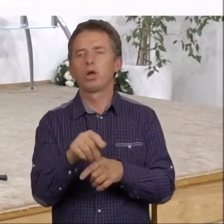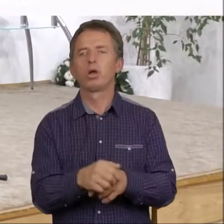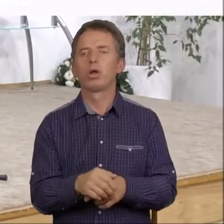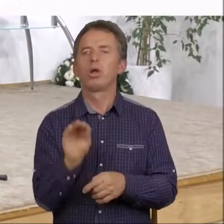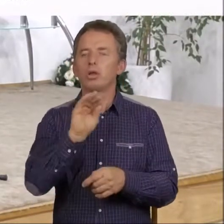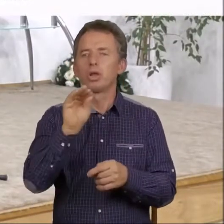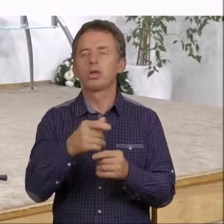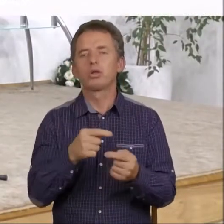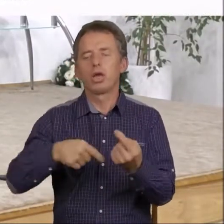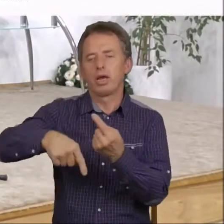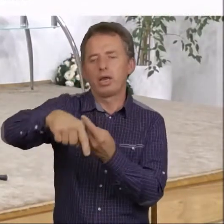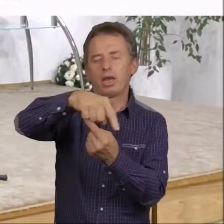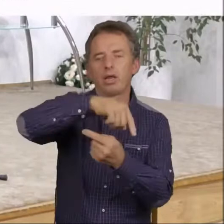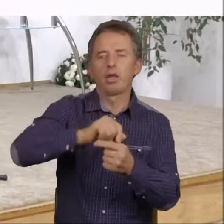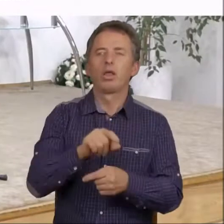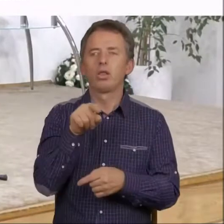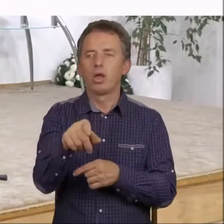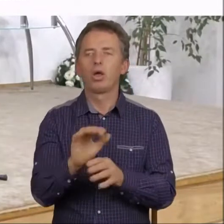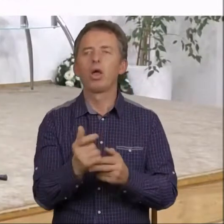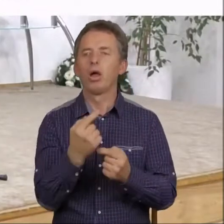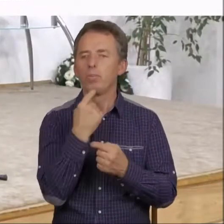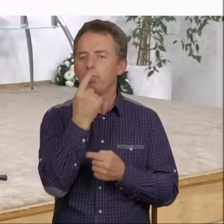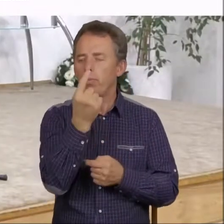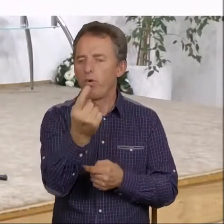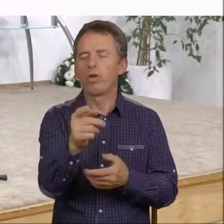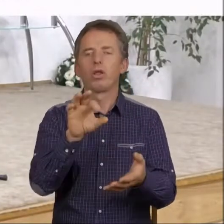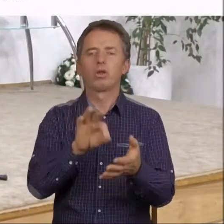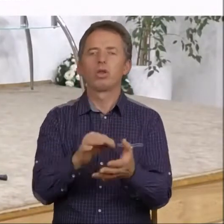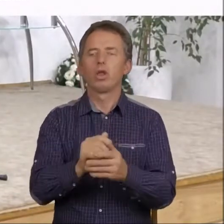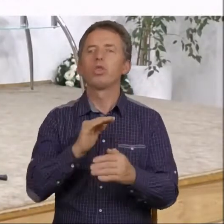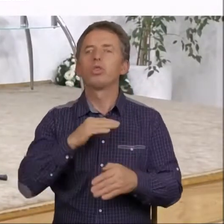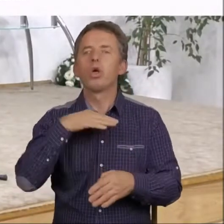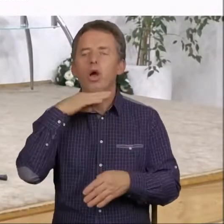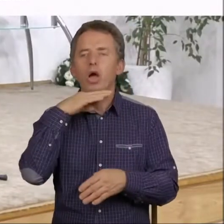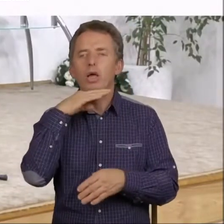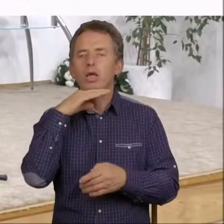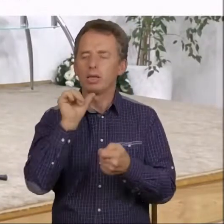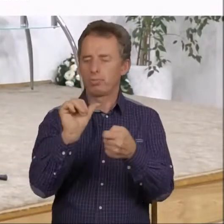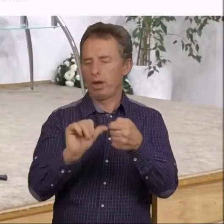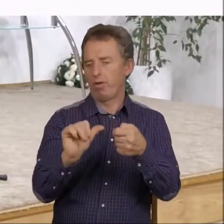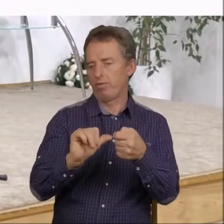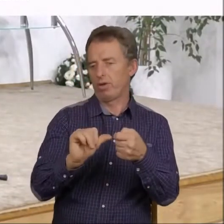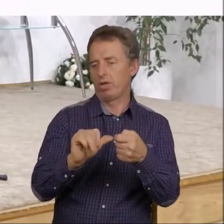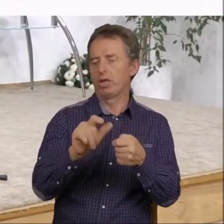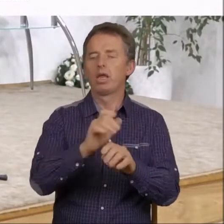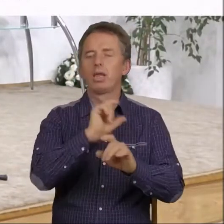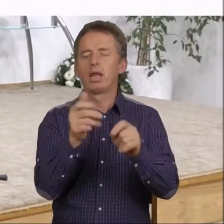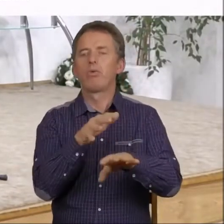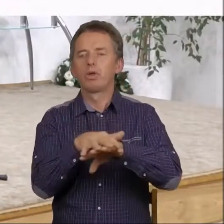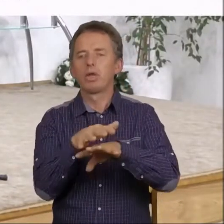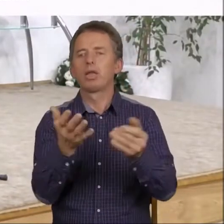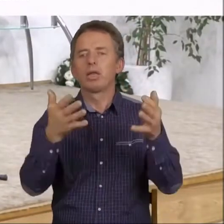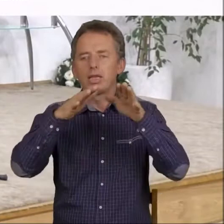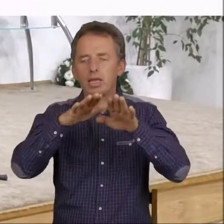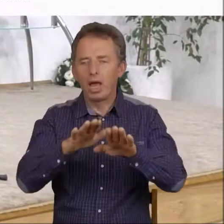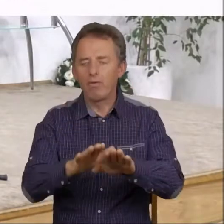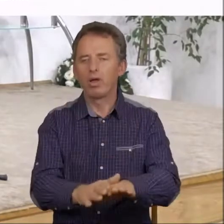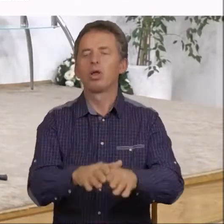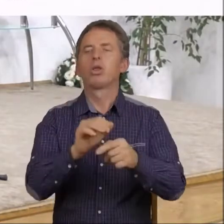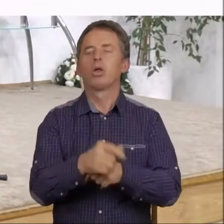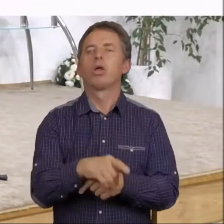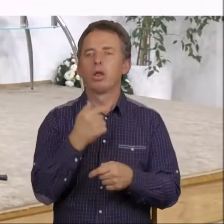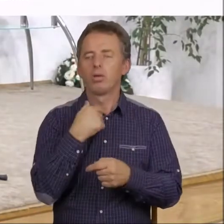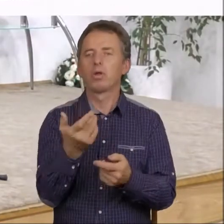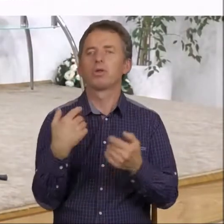jeszcze kręci. Ale z chwilą, kiedy ktoś powie w pewnej chwili, dość, sprawdzam, to cały system się zawali w jednej chwili, bo to jest kolos